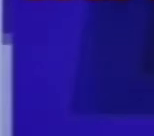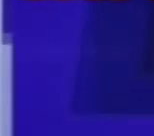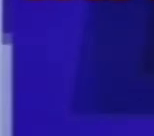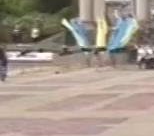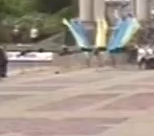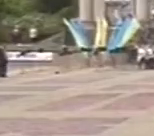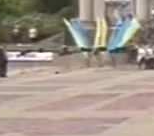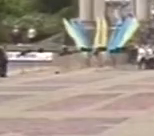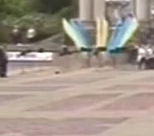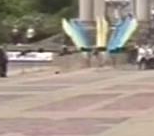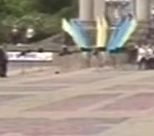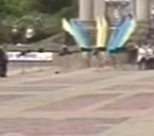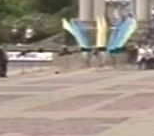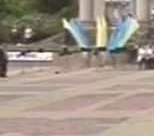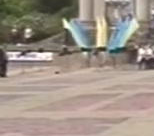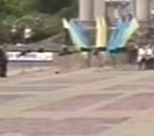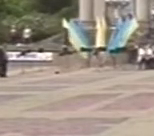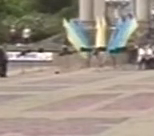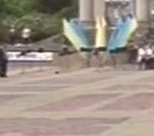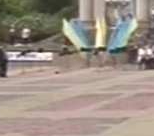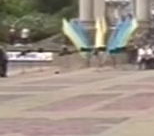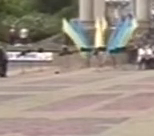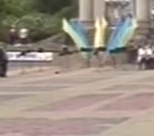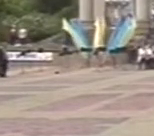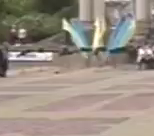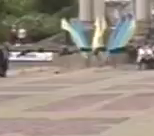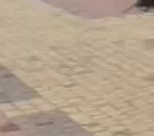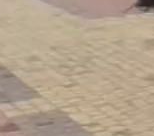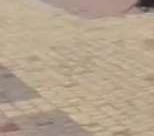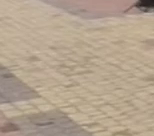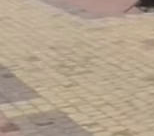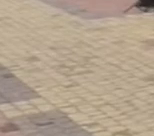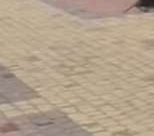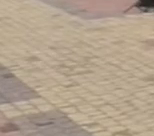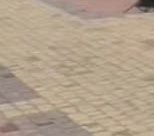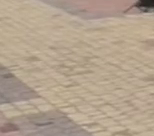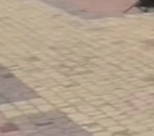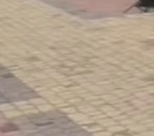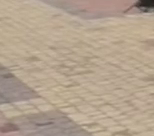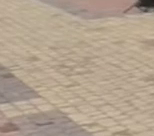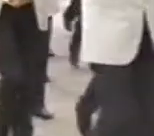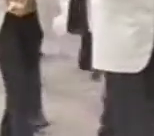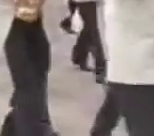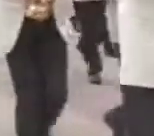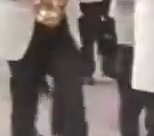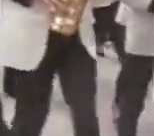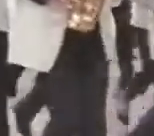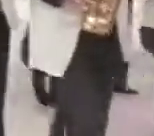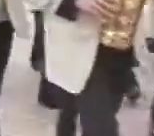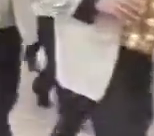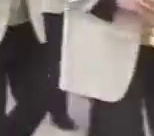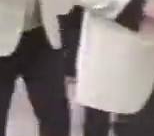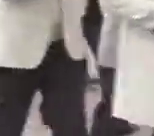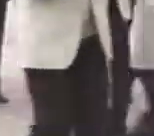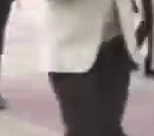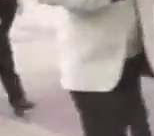На театральному майдані Тернополя відбулося обласне літературно-мистецьке свято в «Сім'ї вольній нові». Приурочене дійство відзначені